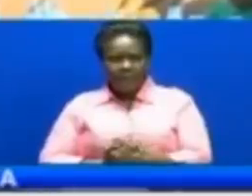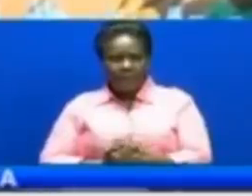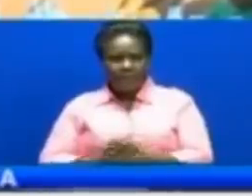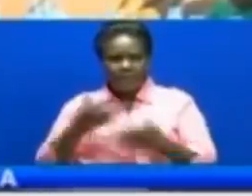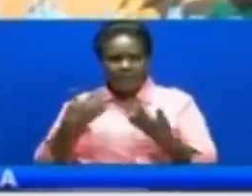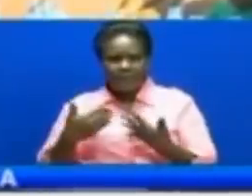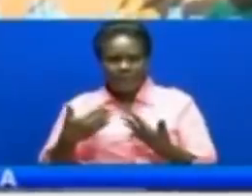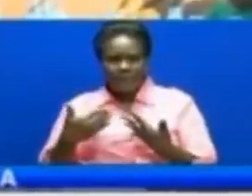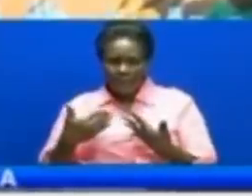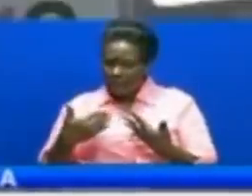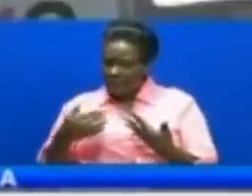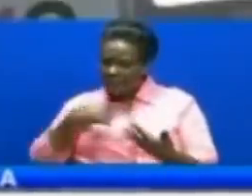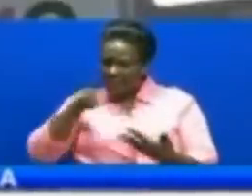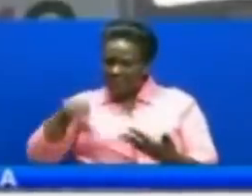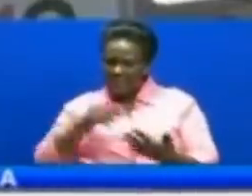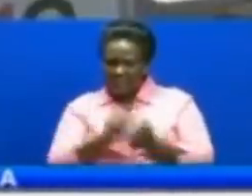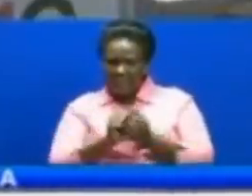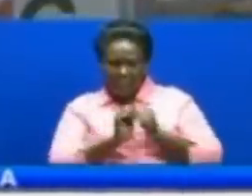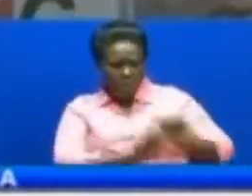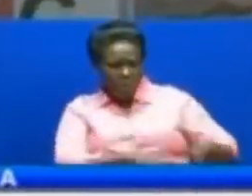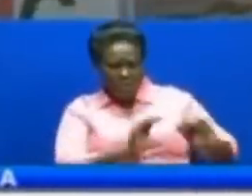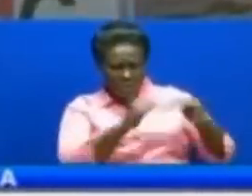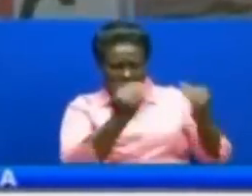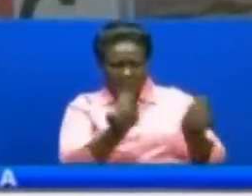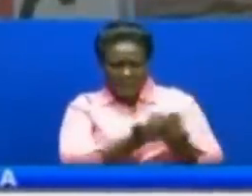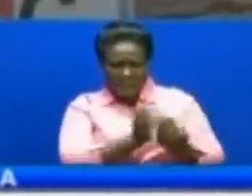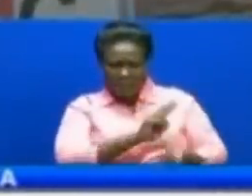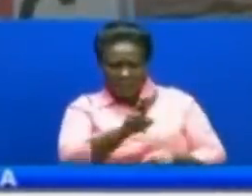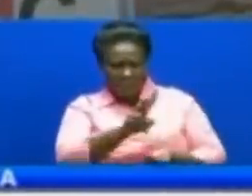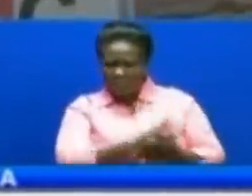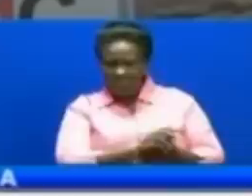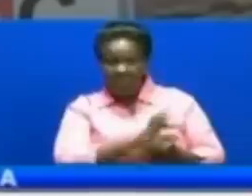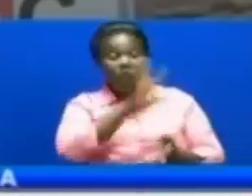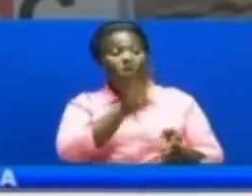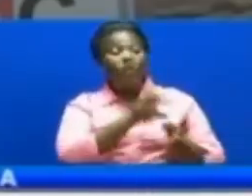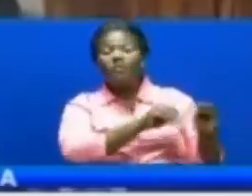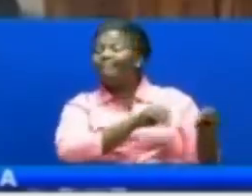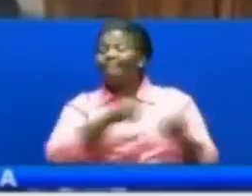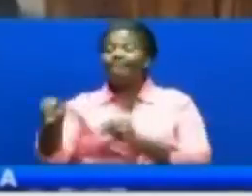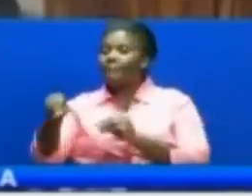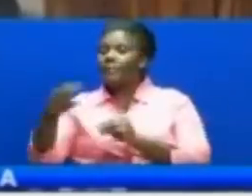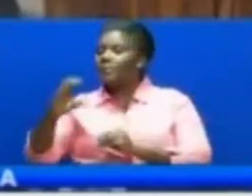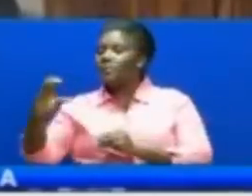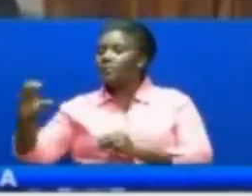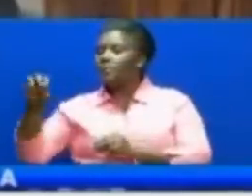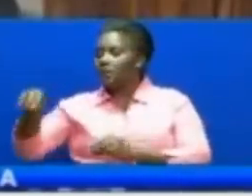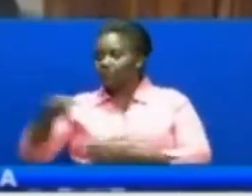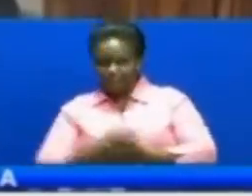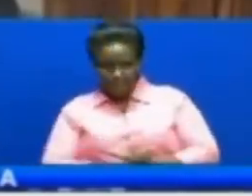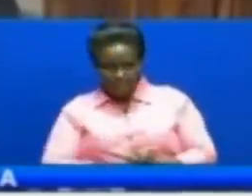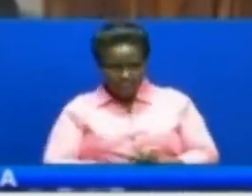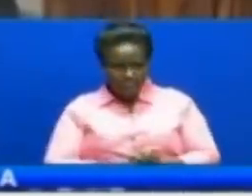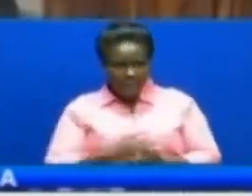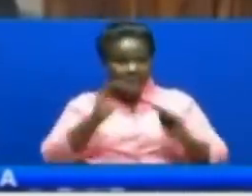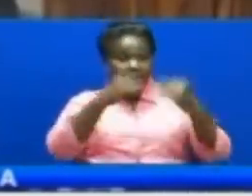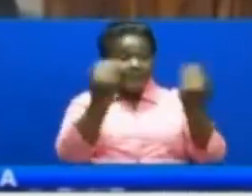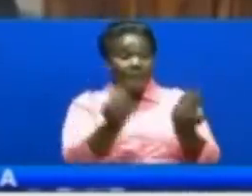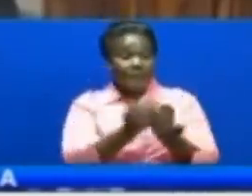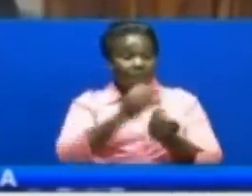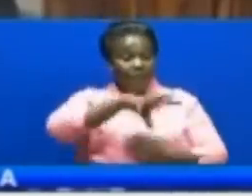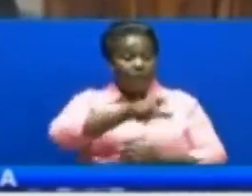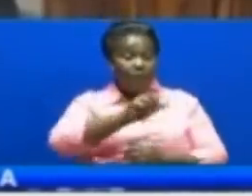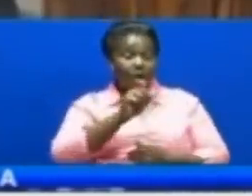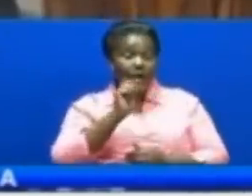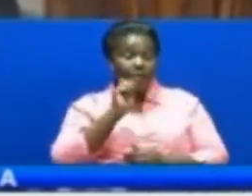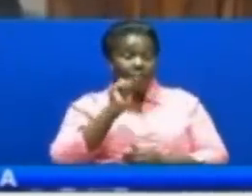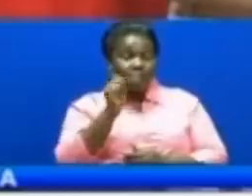cha lemma Tumehamanazi Kwa upande wachama cha demokrasia na maendeleo mkua mbea Kime sema hakita yumbishwa na kuondoka kwa